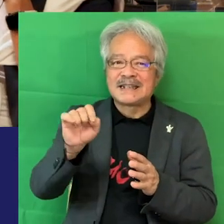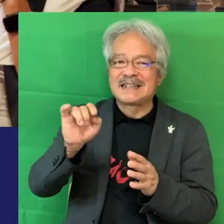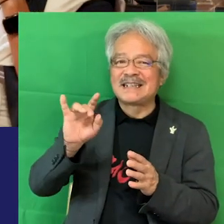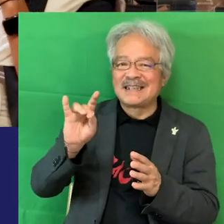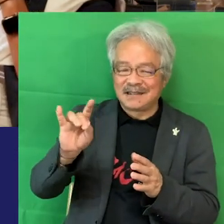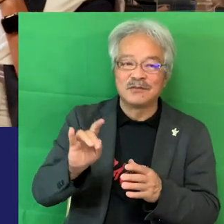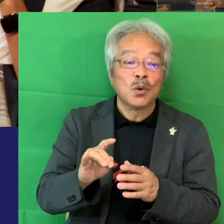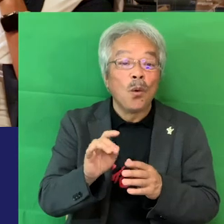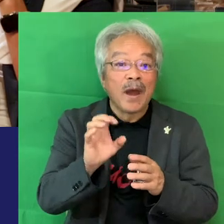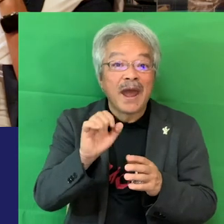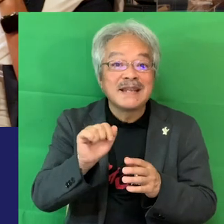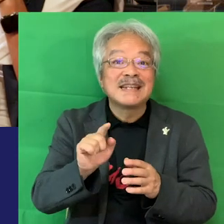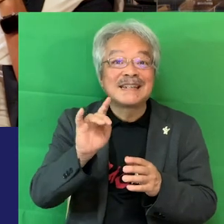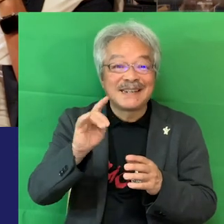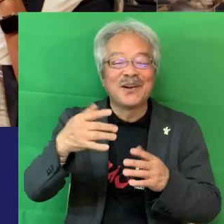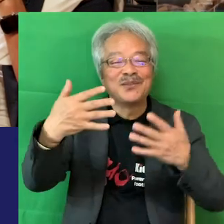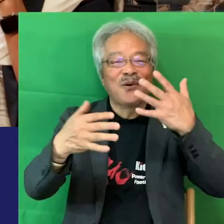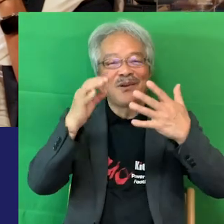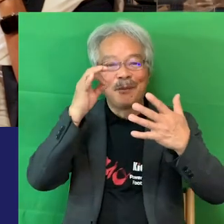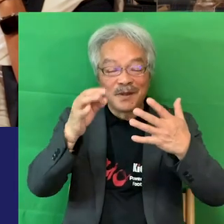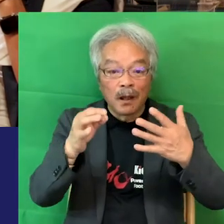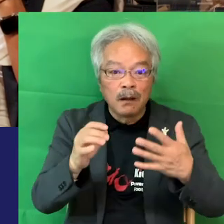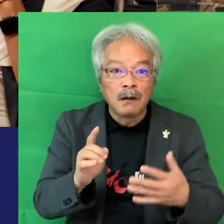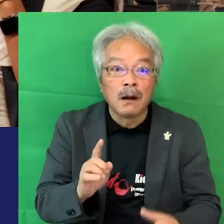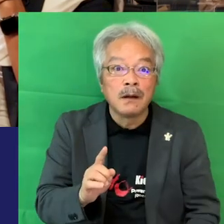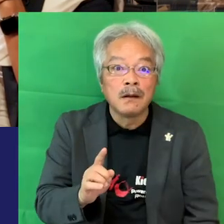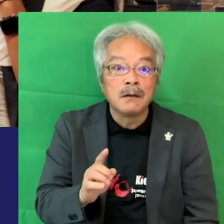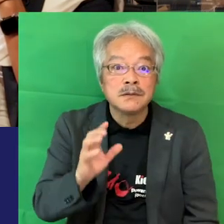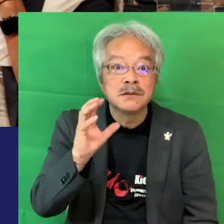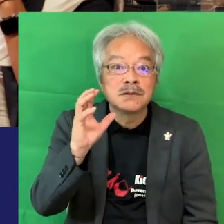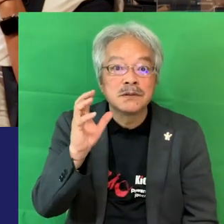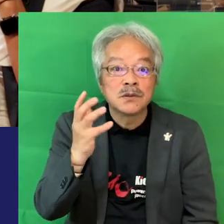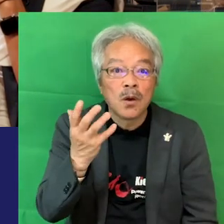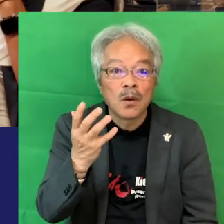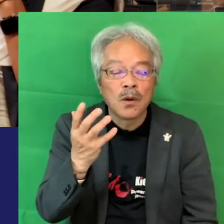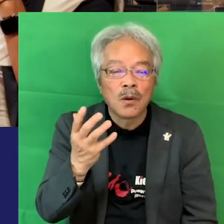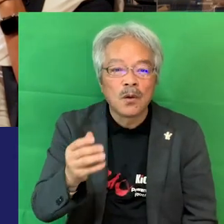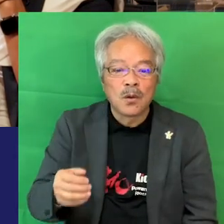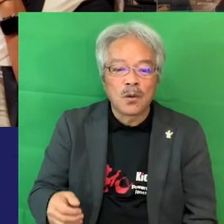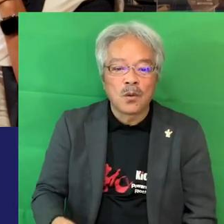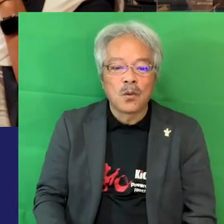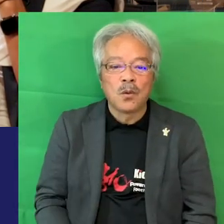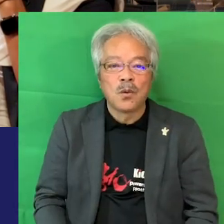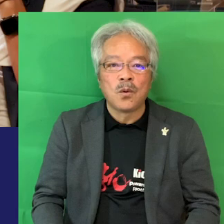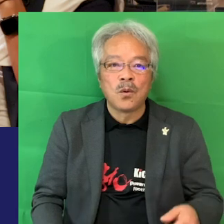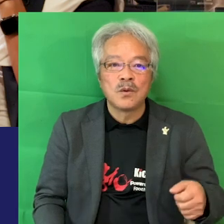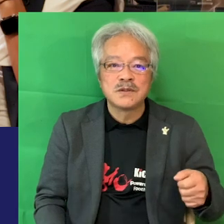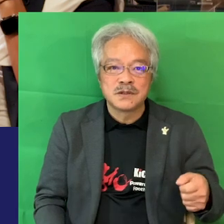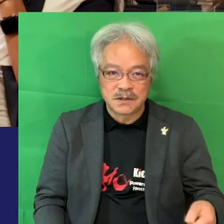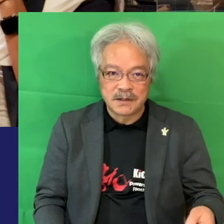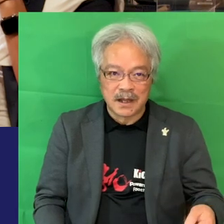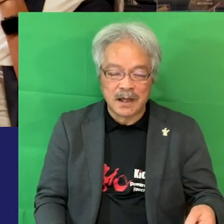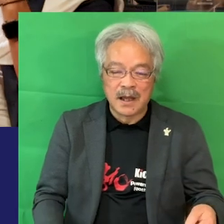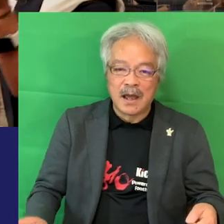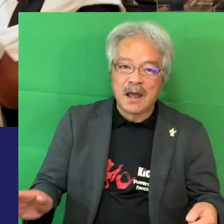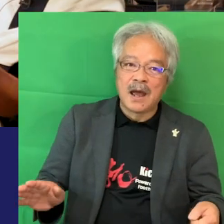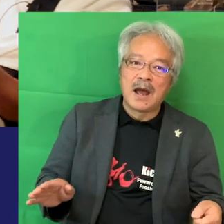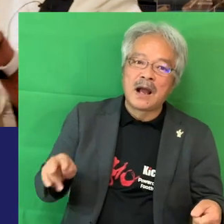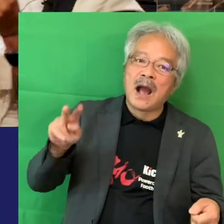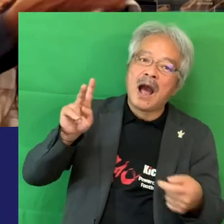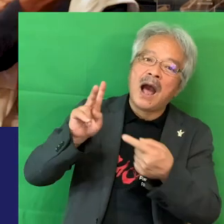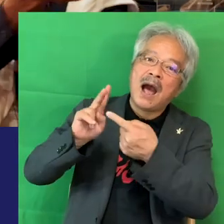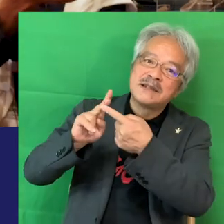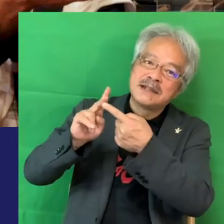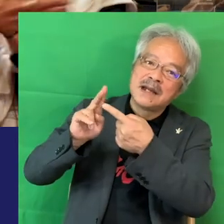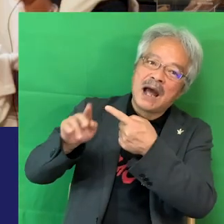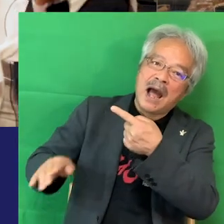動画見て見方がいいし何?あのこうついて足が片足がこの辺でだから振り子の